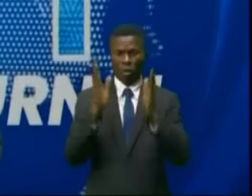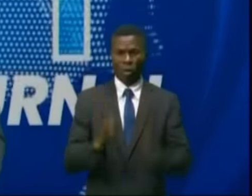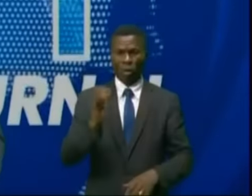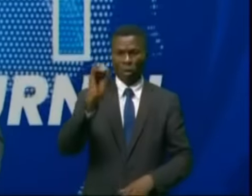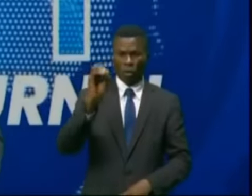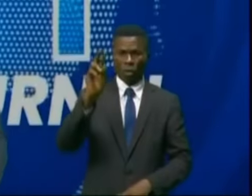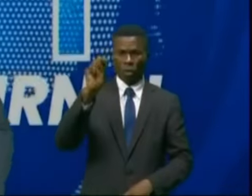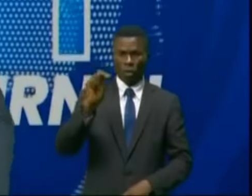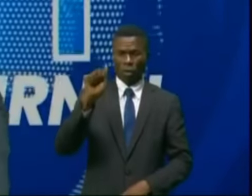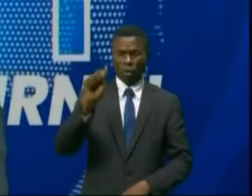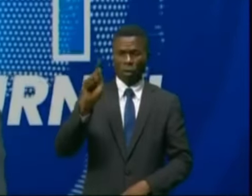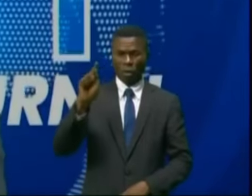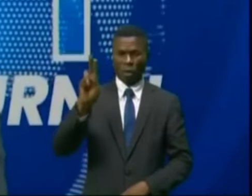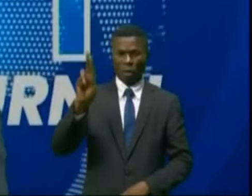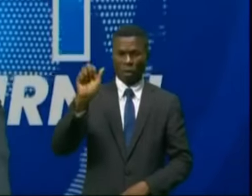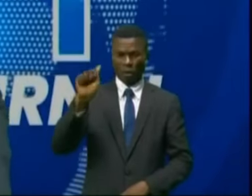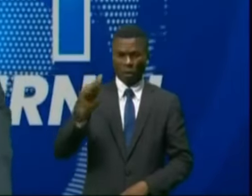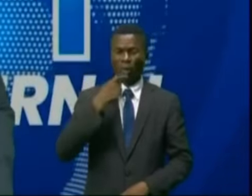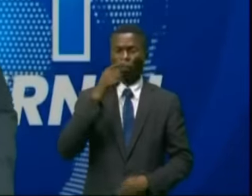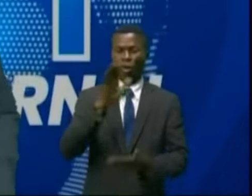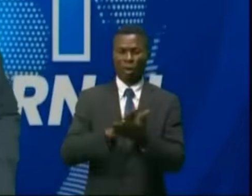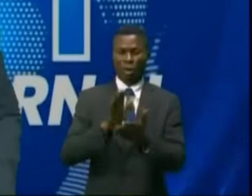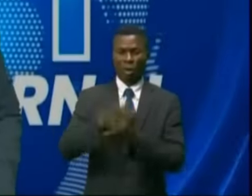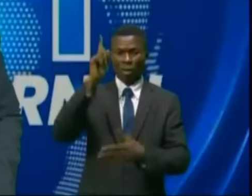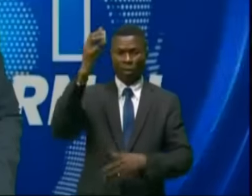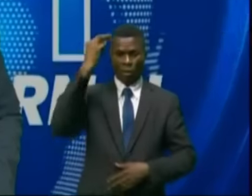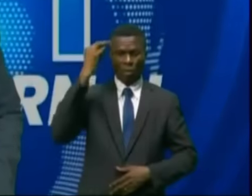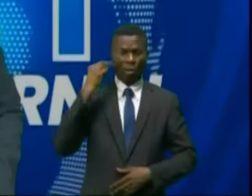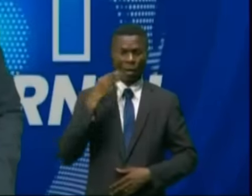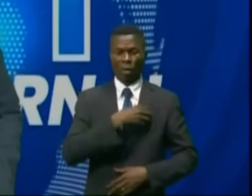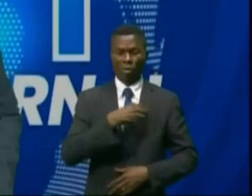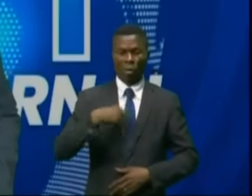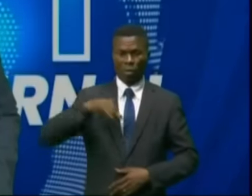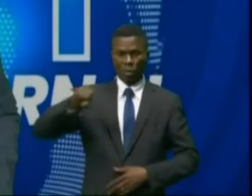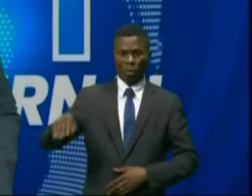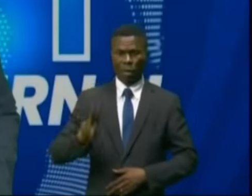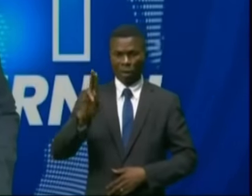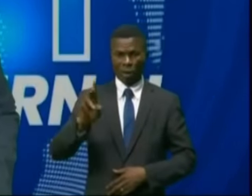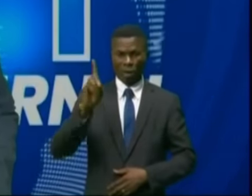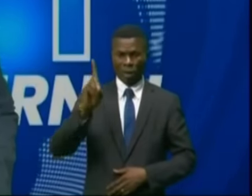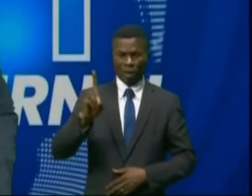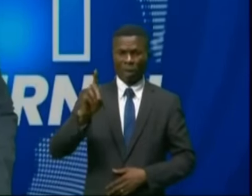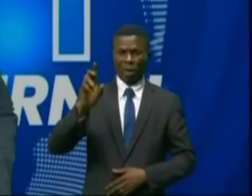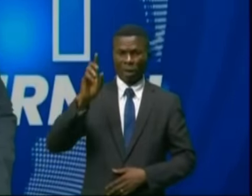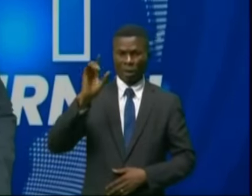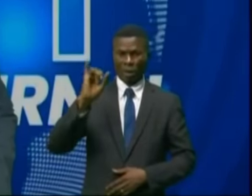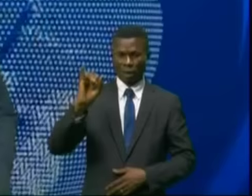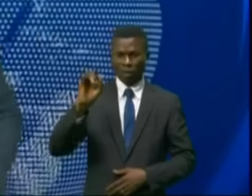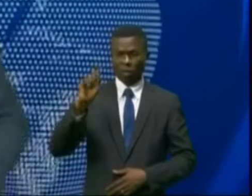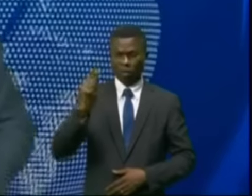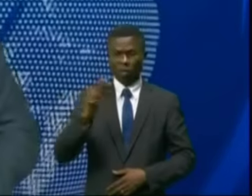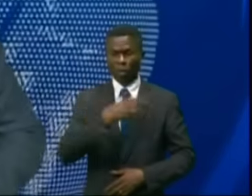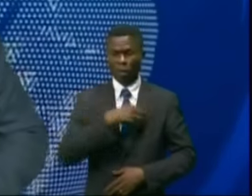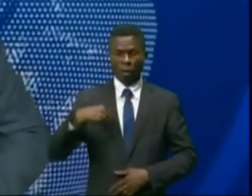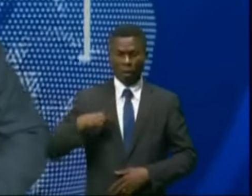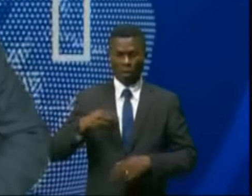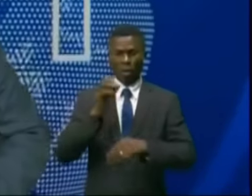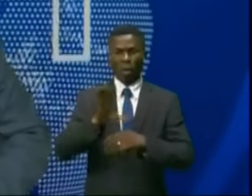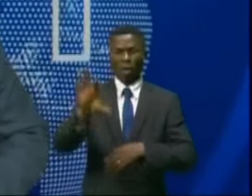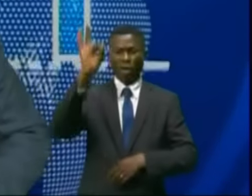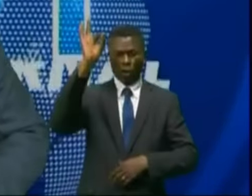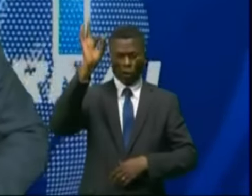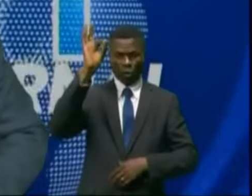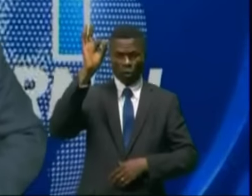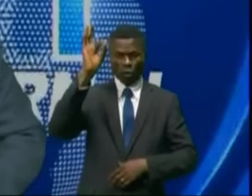'ONATRA, présente ses félicitations à la Première Ministre pour les membres du Conseil d'administration. La nomination